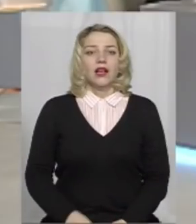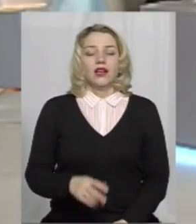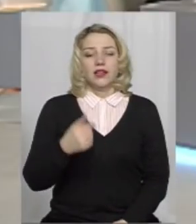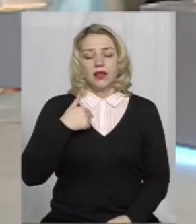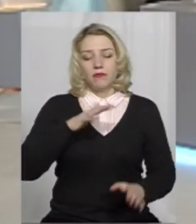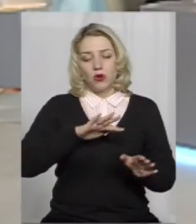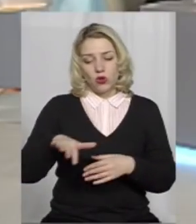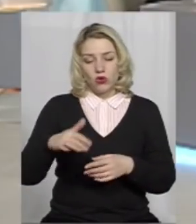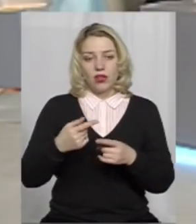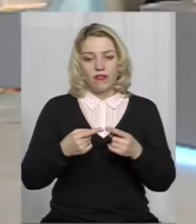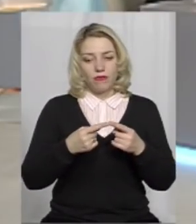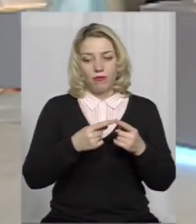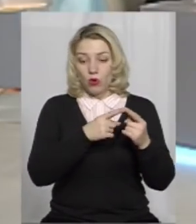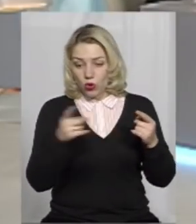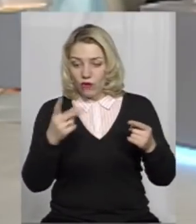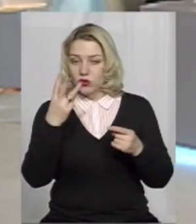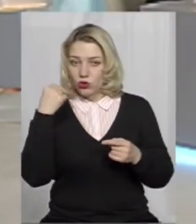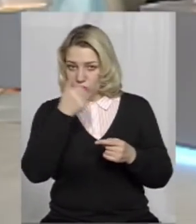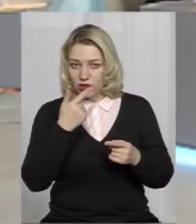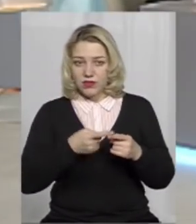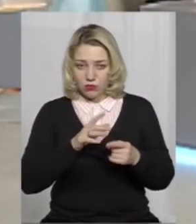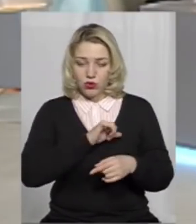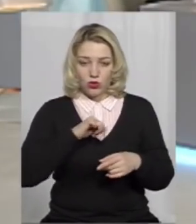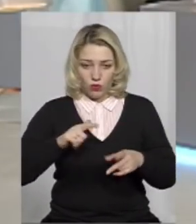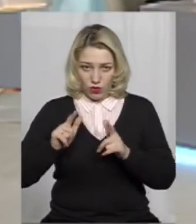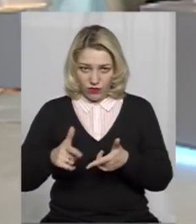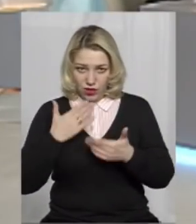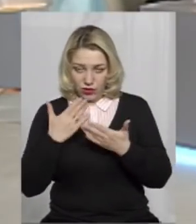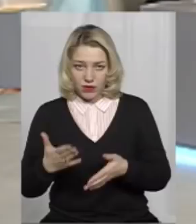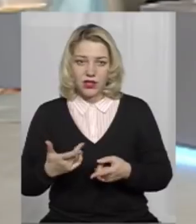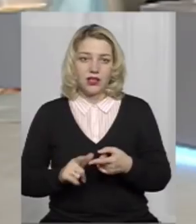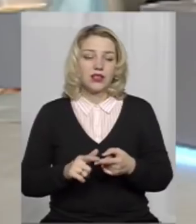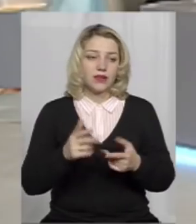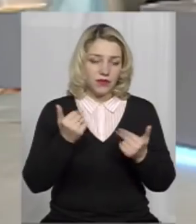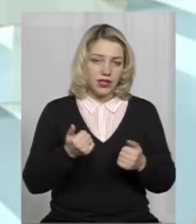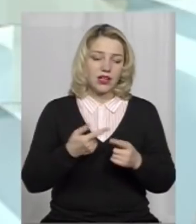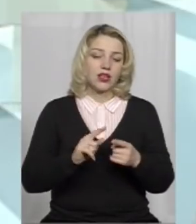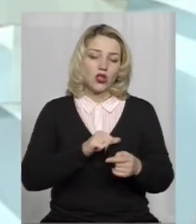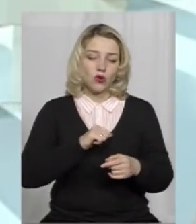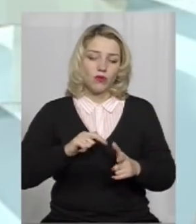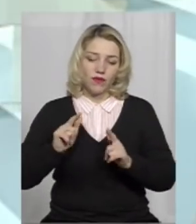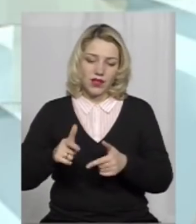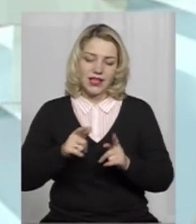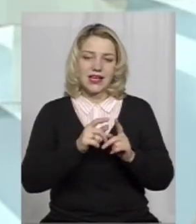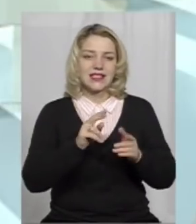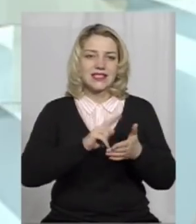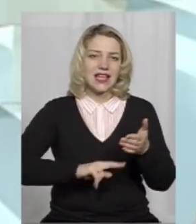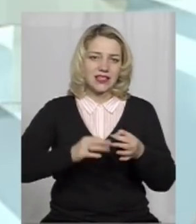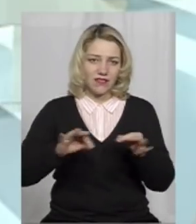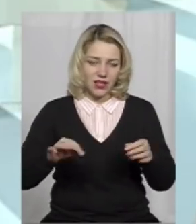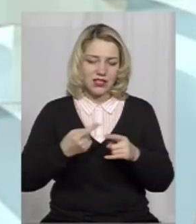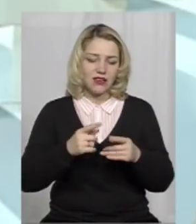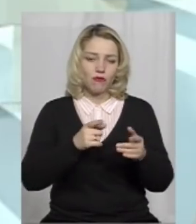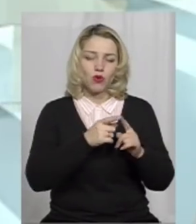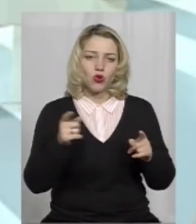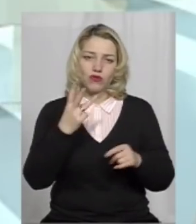трьох років це буде добровільна сертифікація? Так, добровільна сертифікація передбачається впродовж трьох років. Я